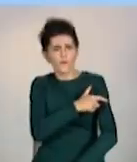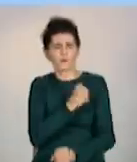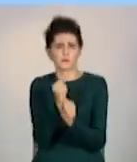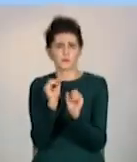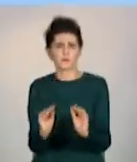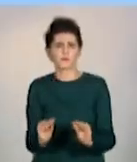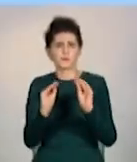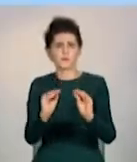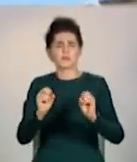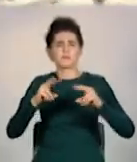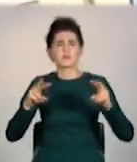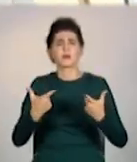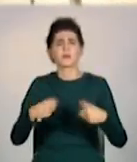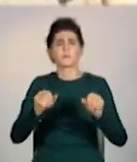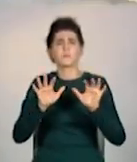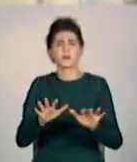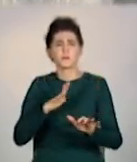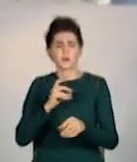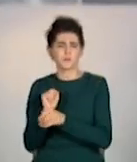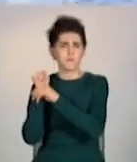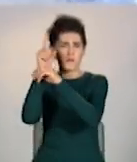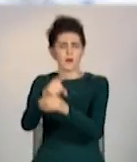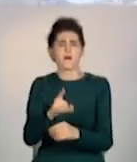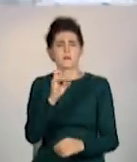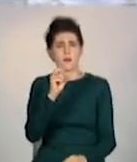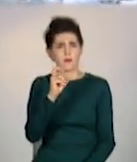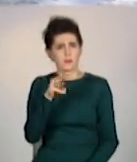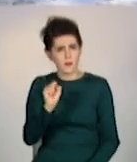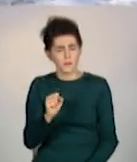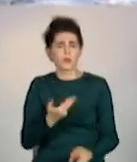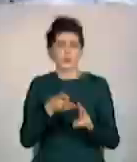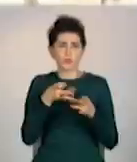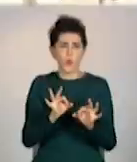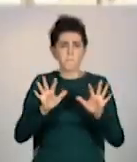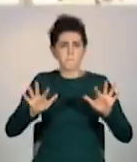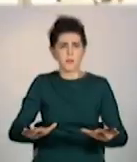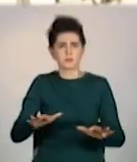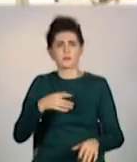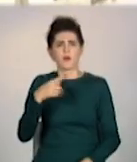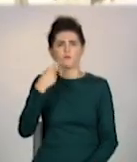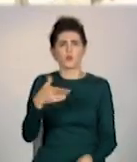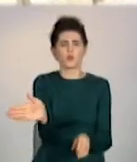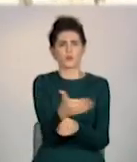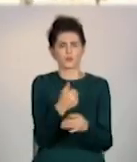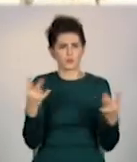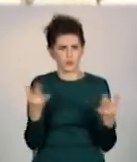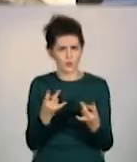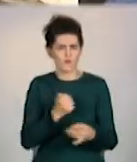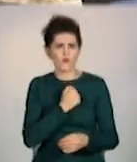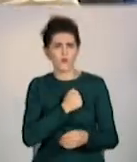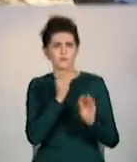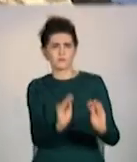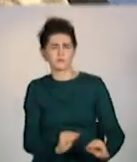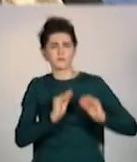встановили споруду на місці падіння однієї з ракет. Однак міська влада перенесла її до військової частини. Там